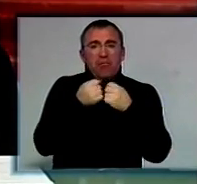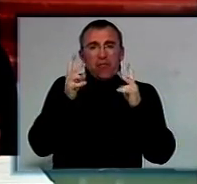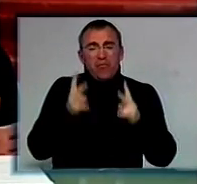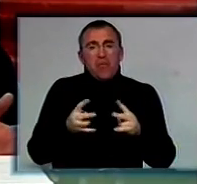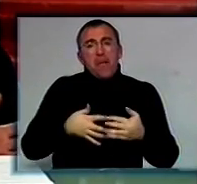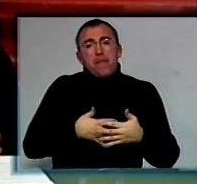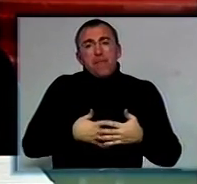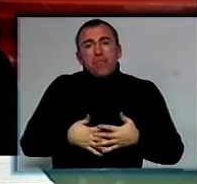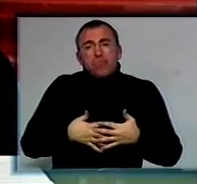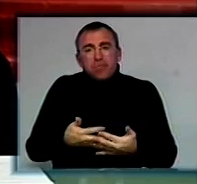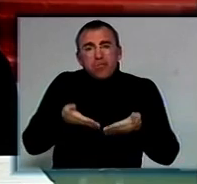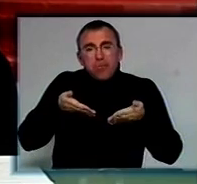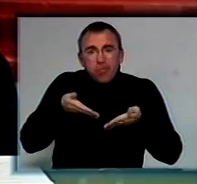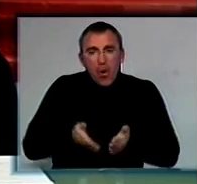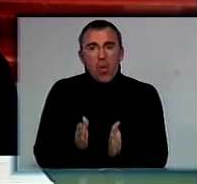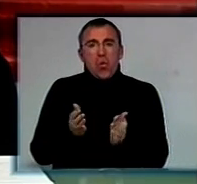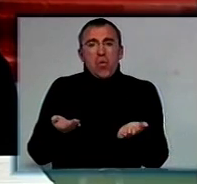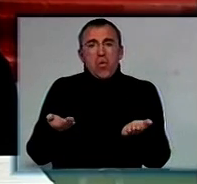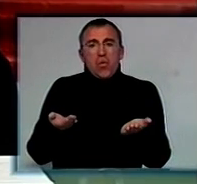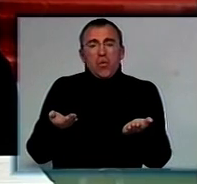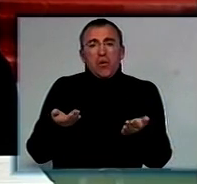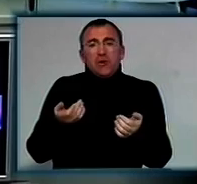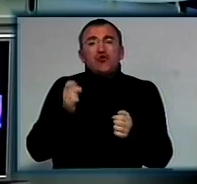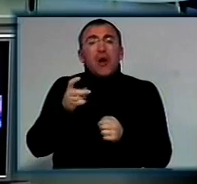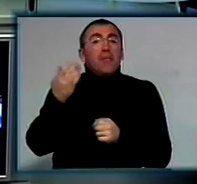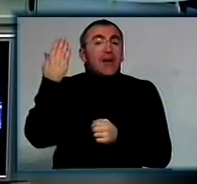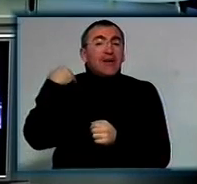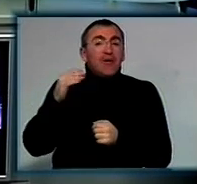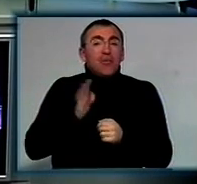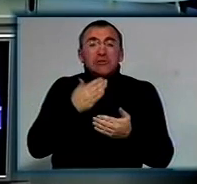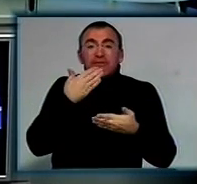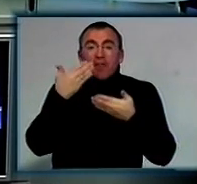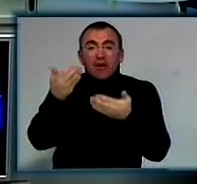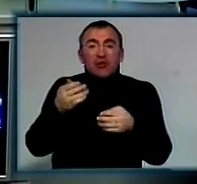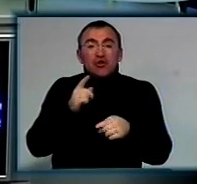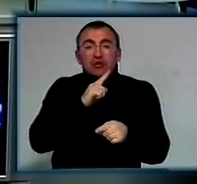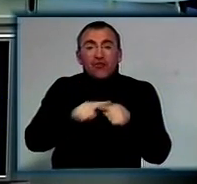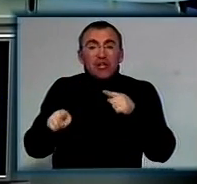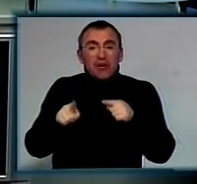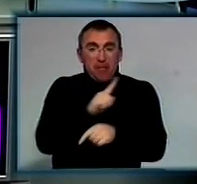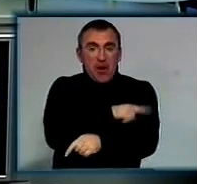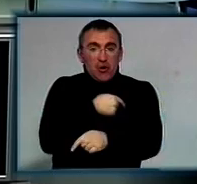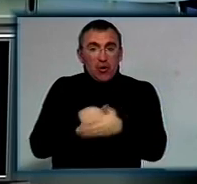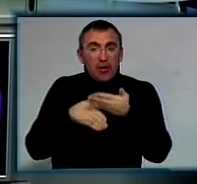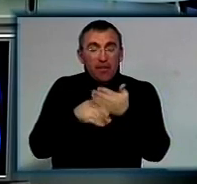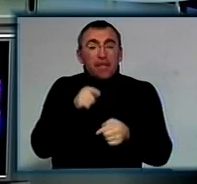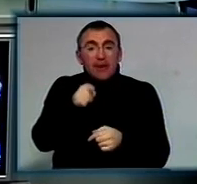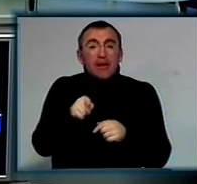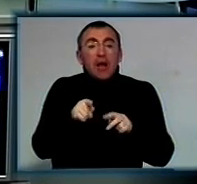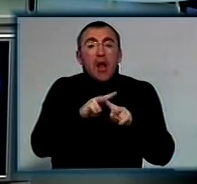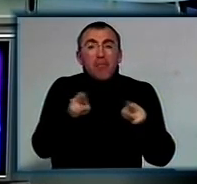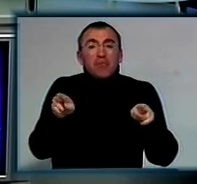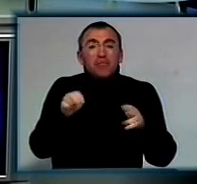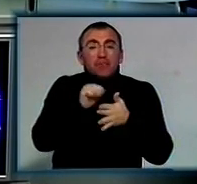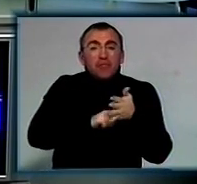пологи, ну, все те, з чим раніше люди звертались на швидку медичну допомогу, по тим самим мотивам